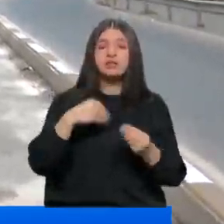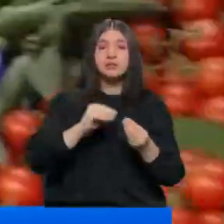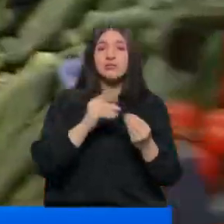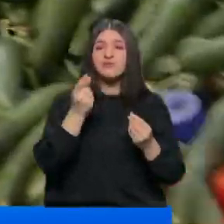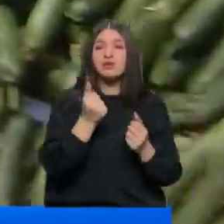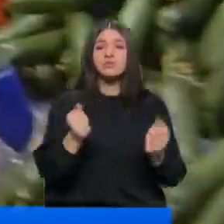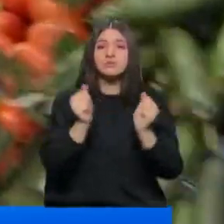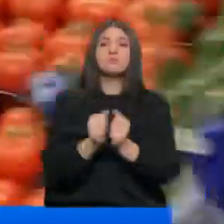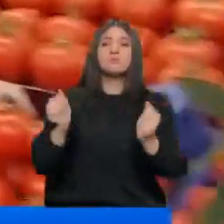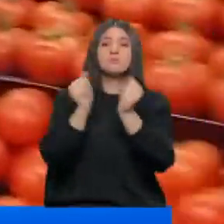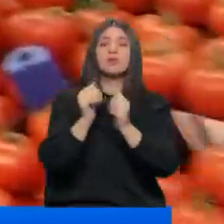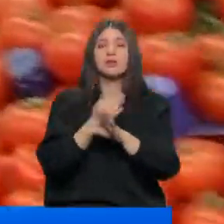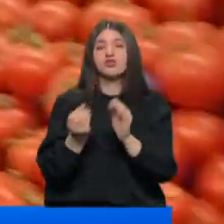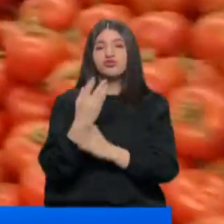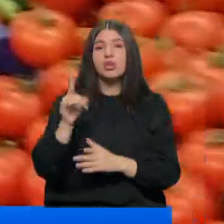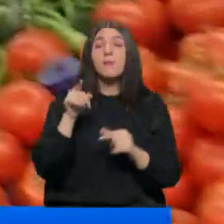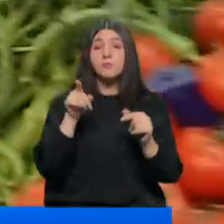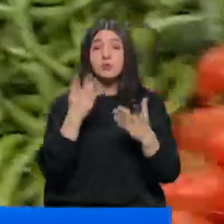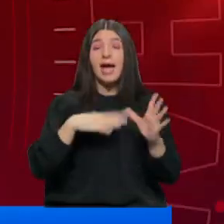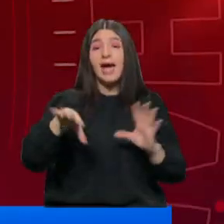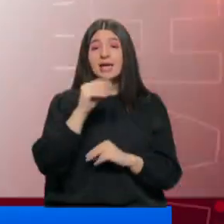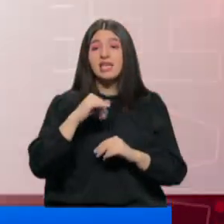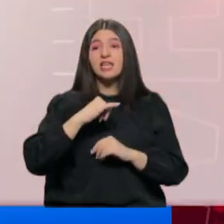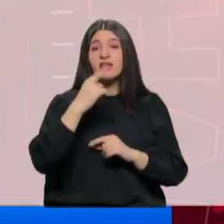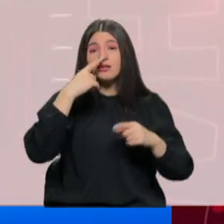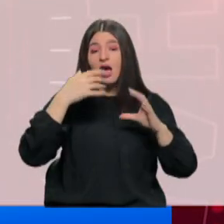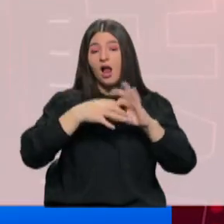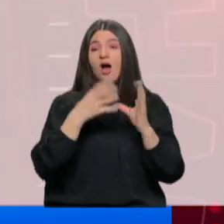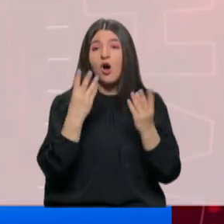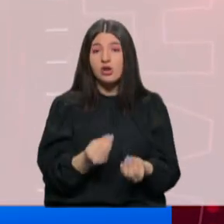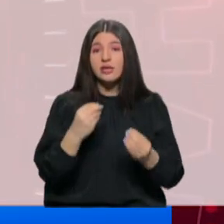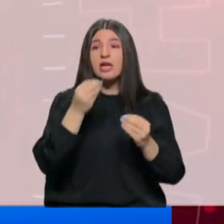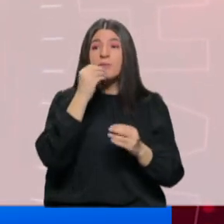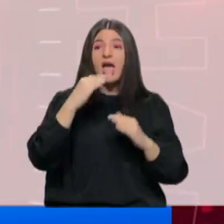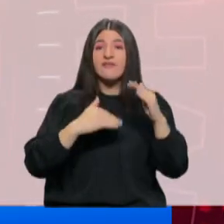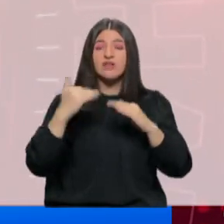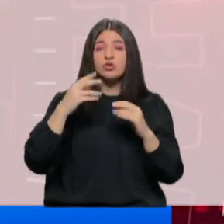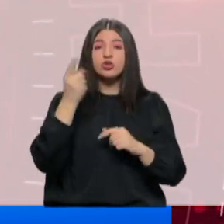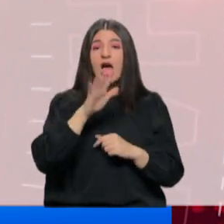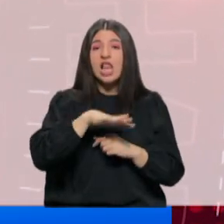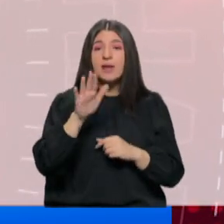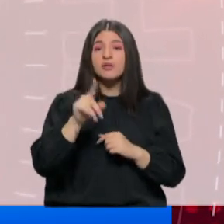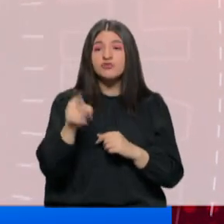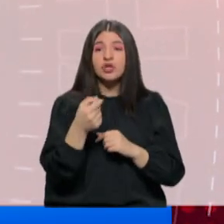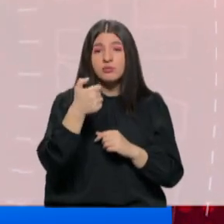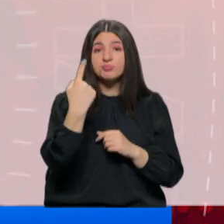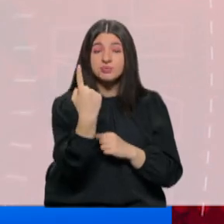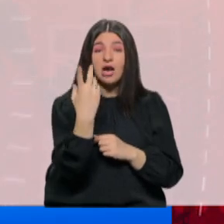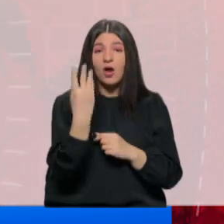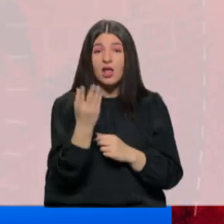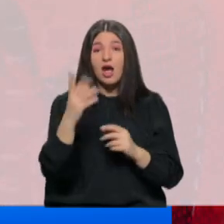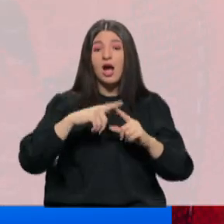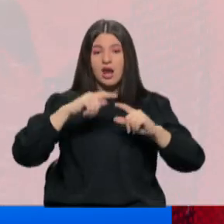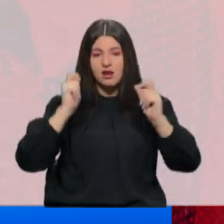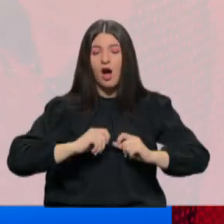fiyatların katlanmasına neden oldu. Bu da herkesi yakından ilgilendiren gıda enflasyonunu %55,61 ile